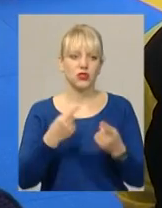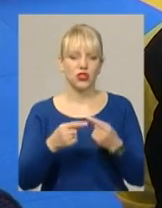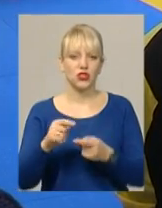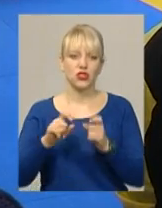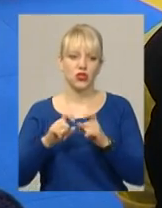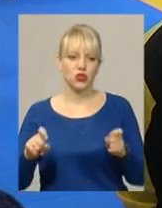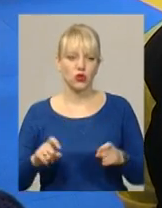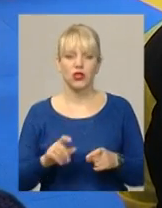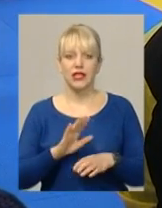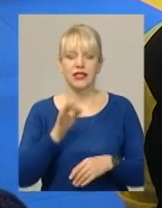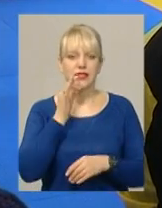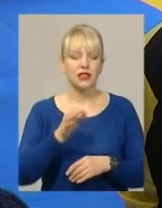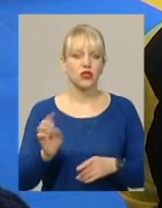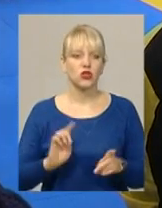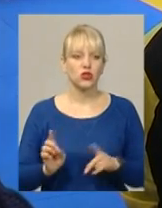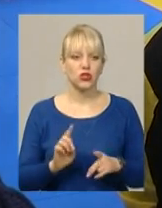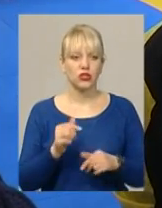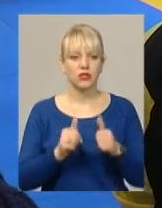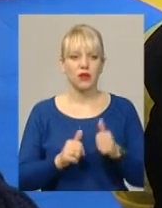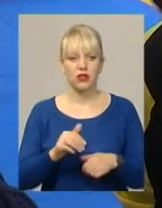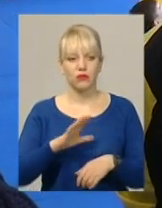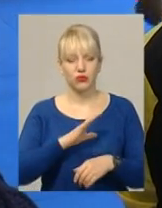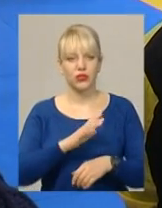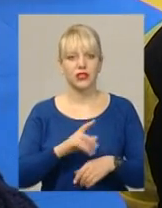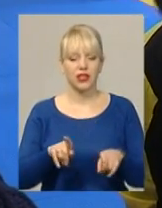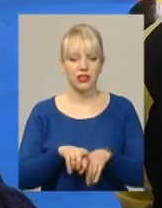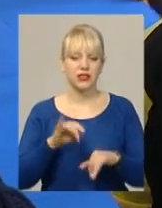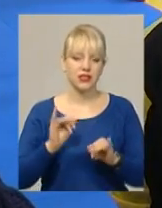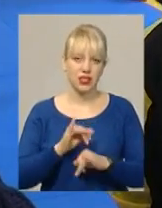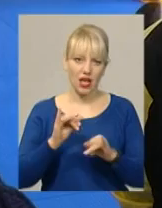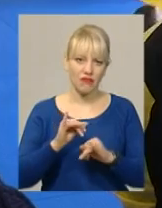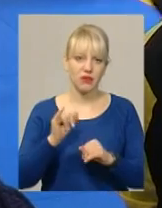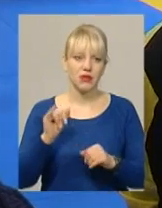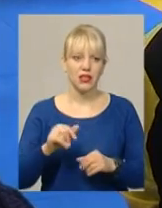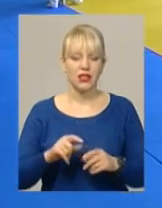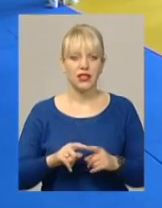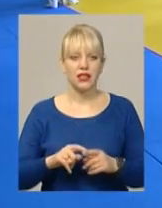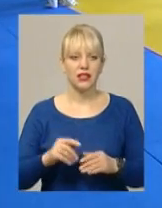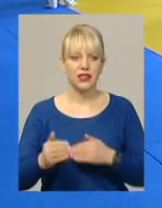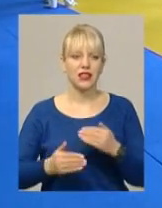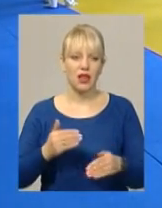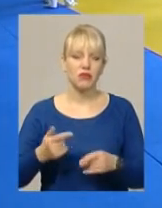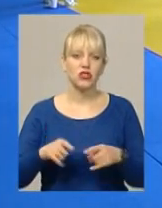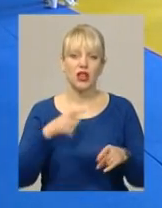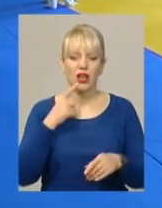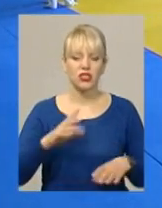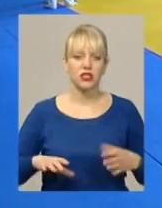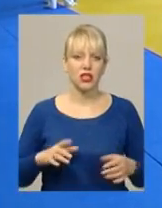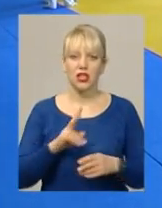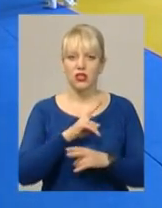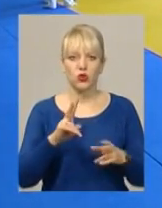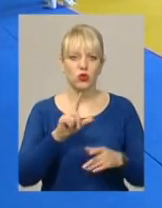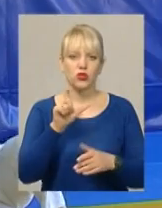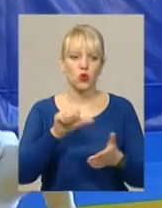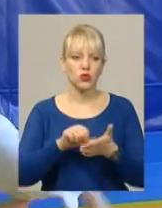школи, не скажу, що змагання були досить цікавими і динамічними. А ще, каже тренер, ніхто з учасників не